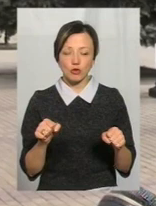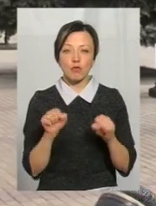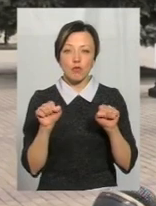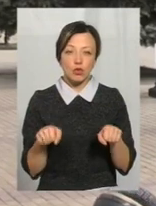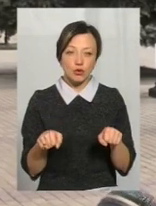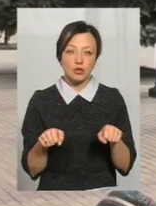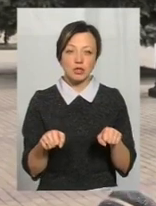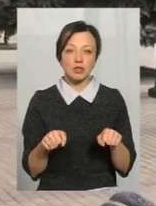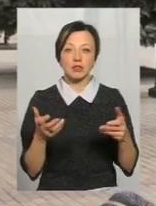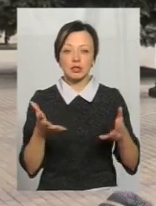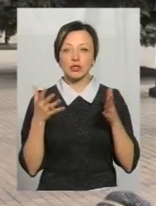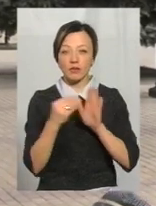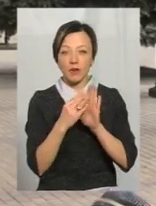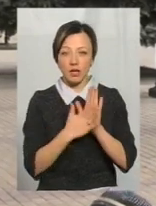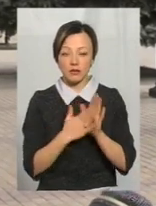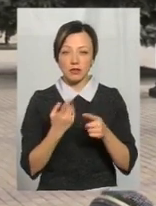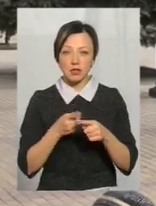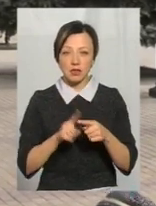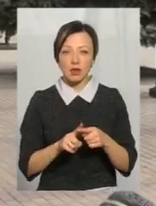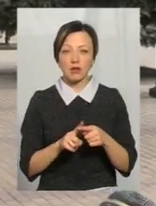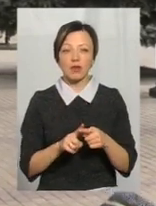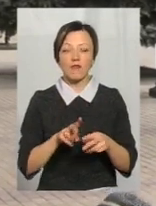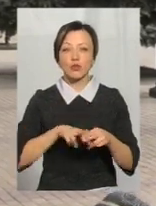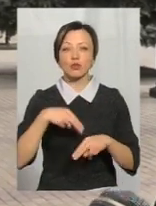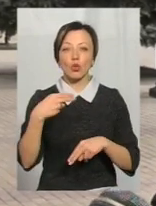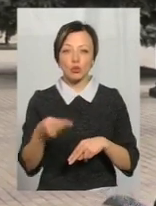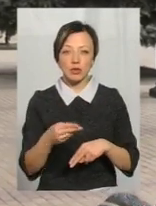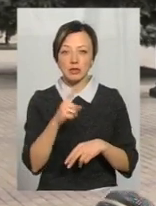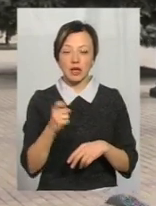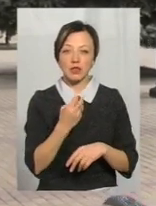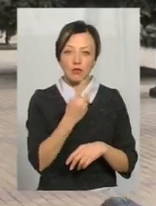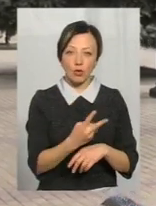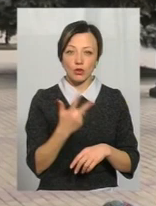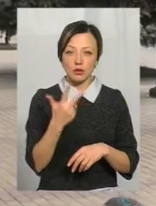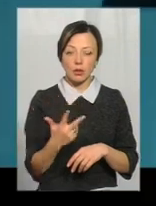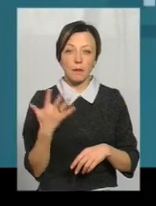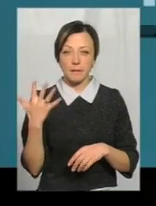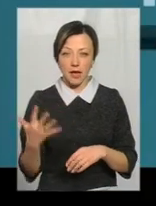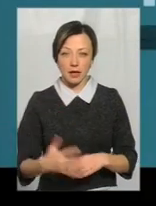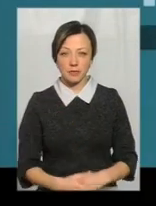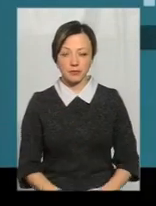можуть, там чітко вказано в даній постанові, що вони відшкодовують за двох, трьох, п'ять.